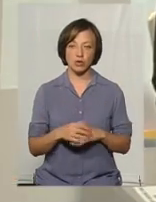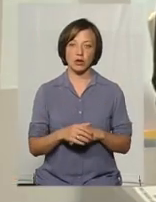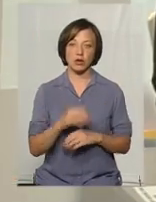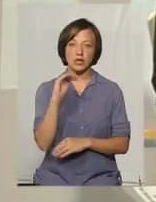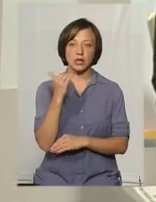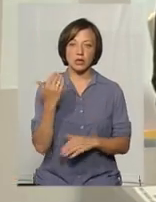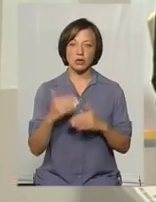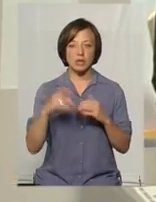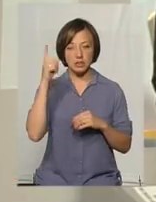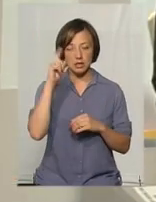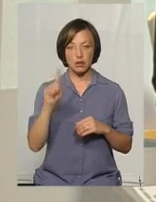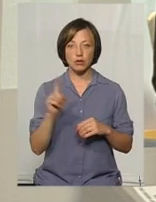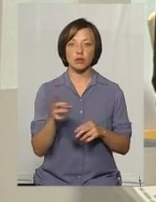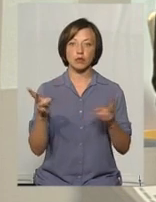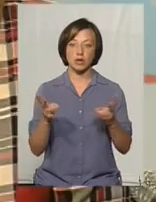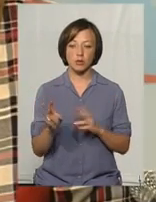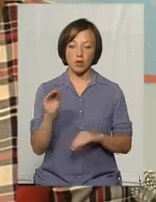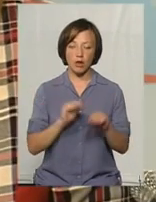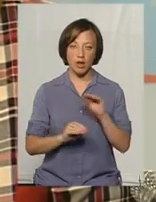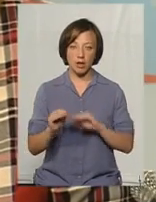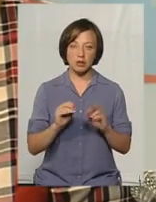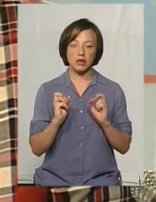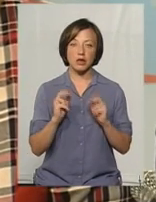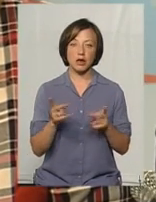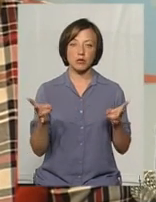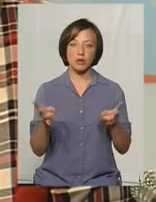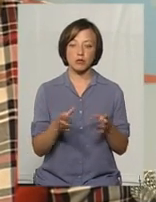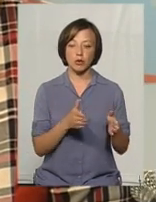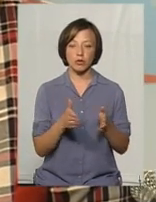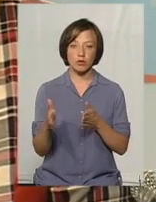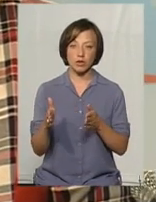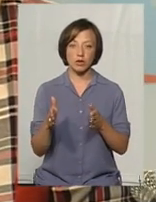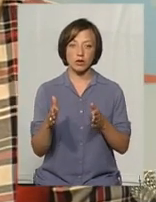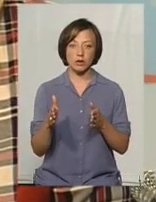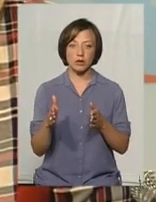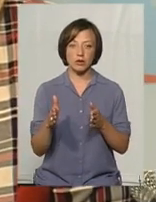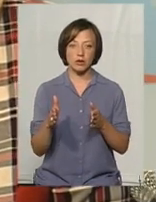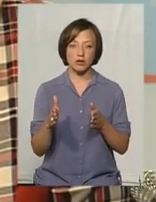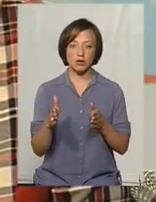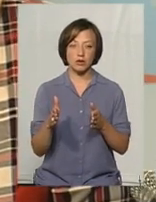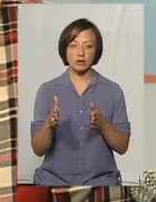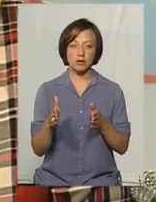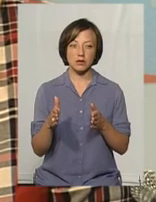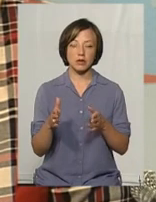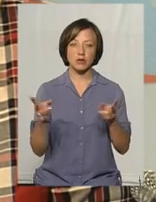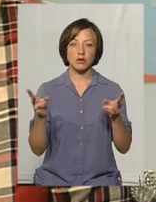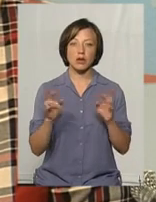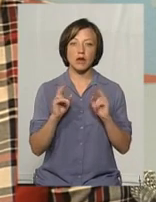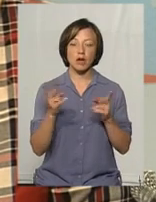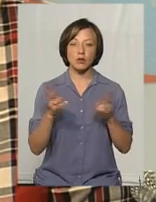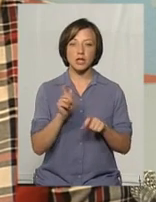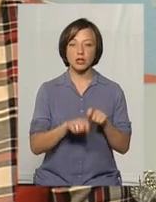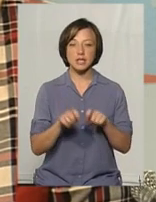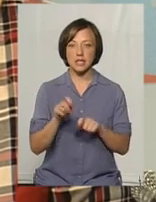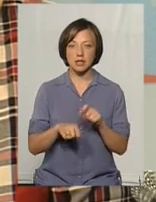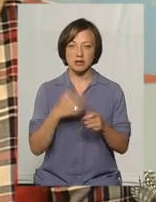дитина вже знала, що саме потрібно класти, як потрібно готувати свою шкільну форму, як необхідно стежити